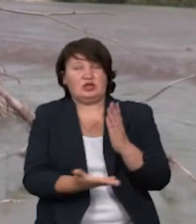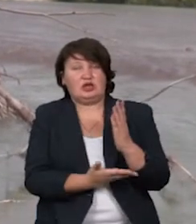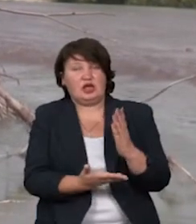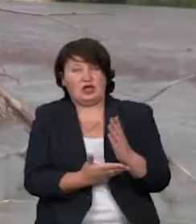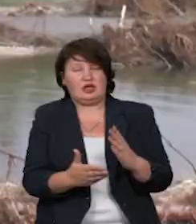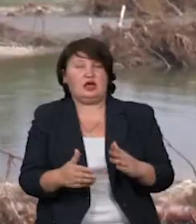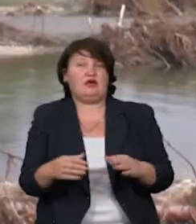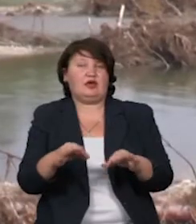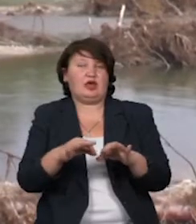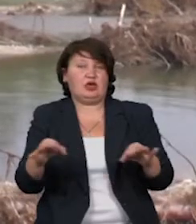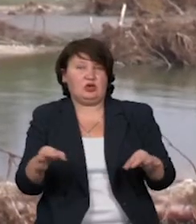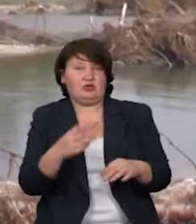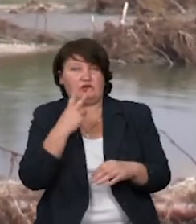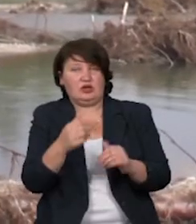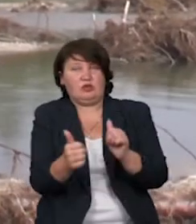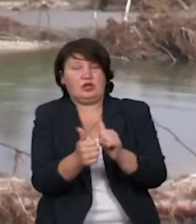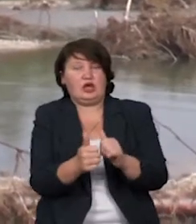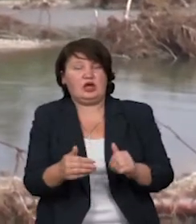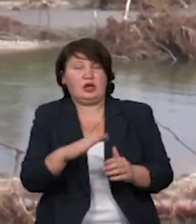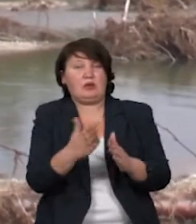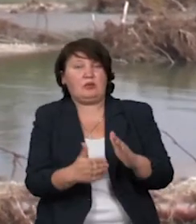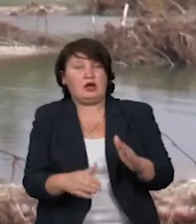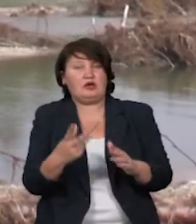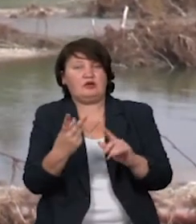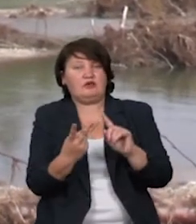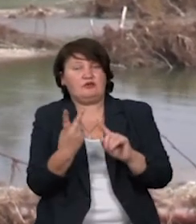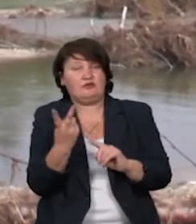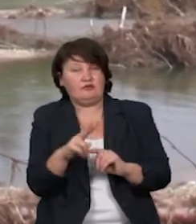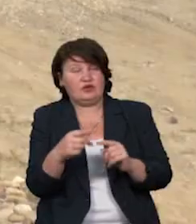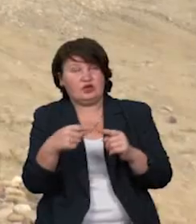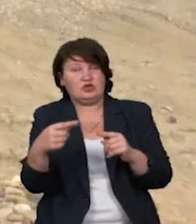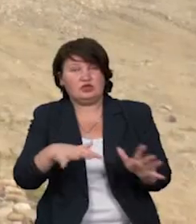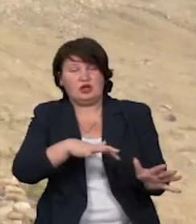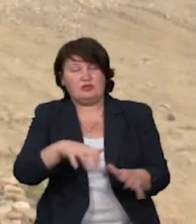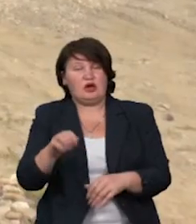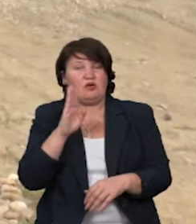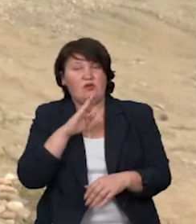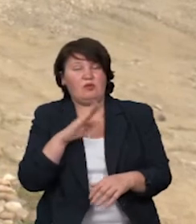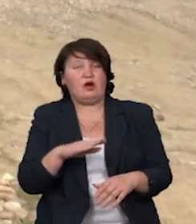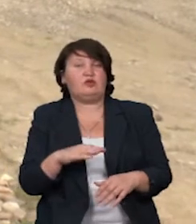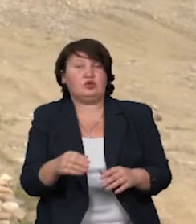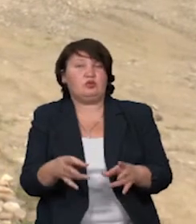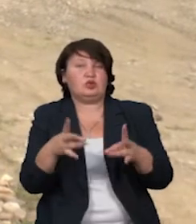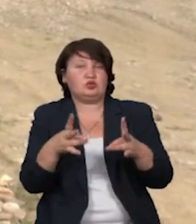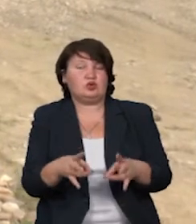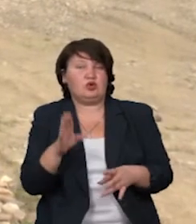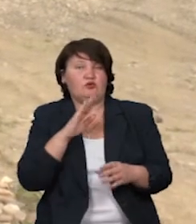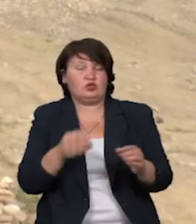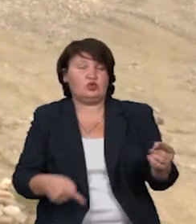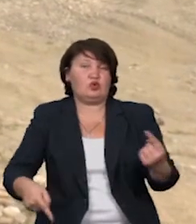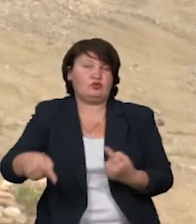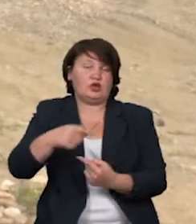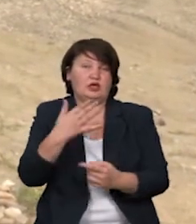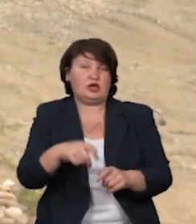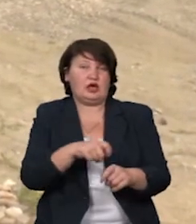водою, видніться неподалік берга. Дві інші, припускає чоловік, забирав паводок. Пошкоджену трубу розвернула на кілька метрів та